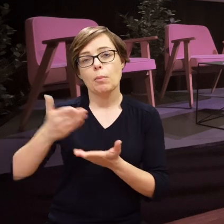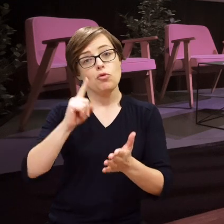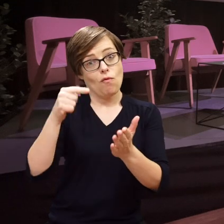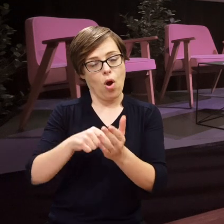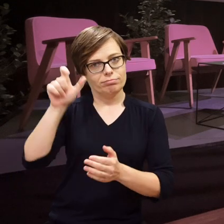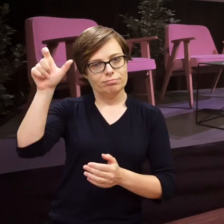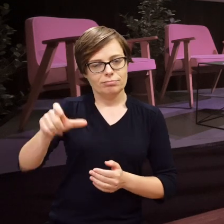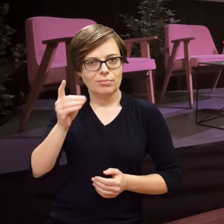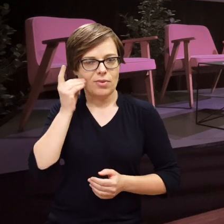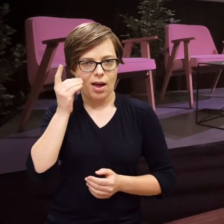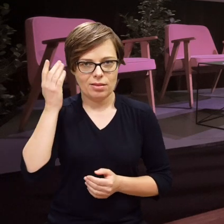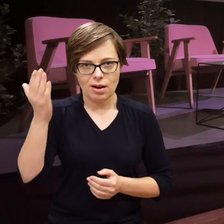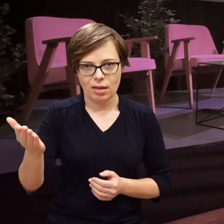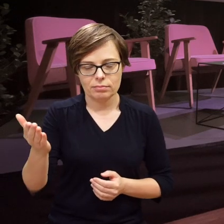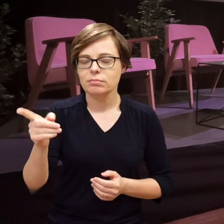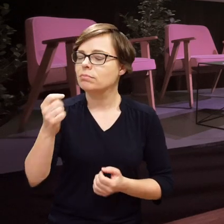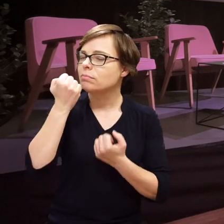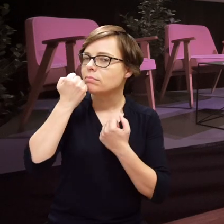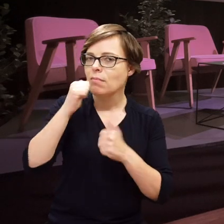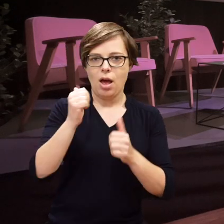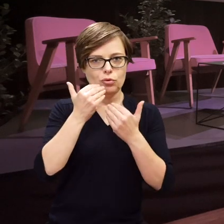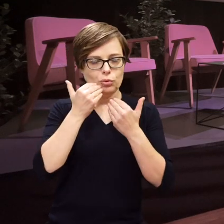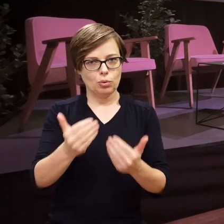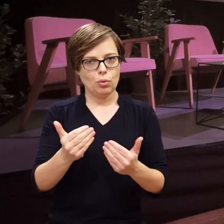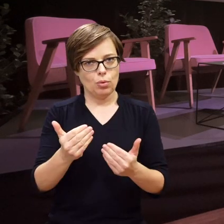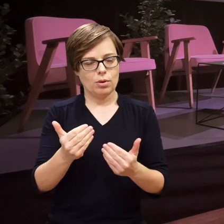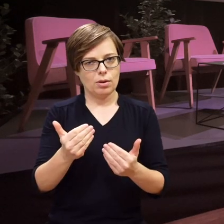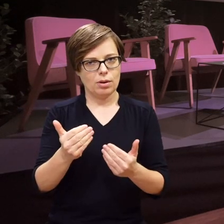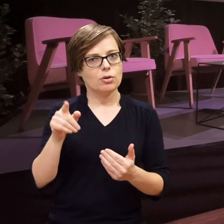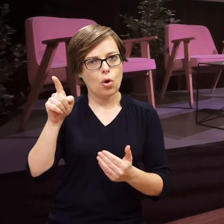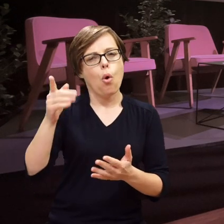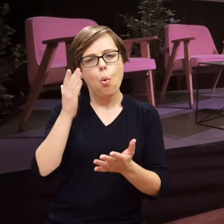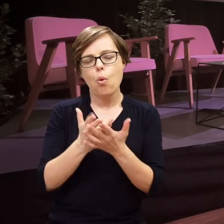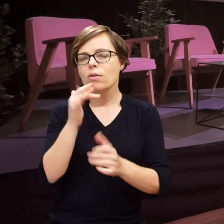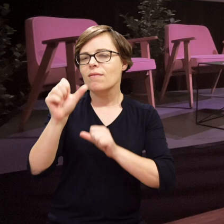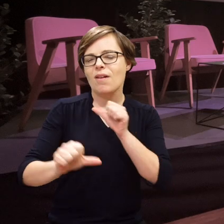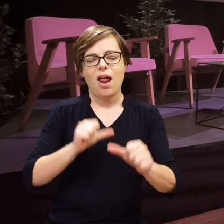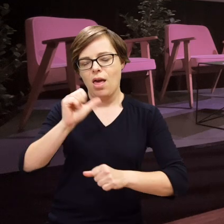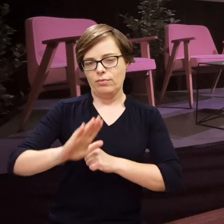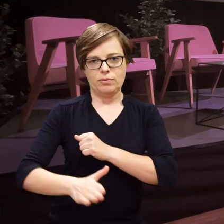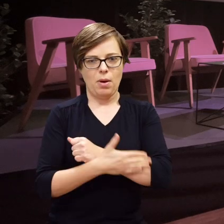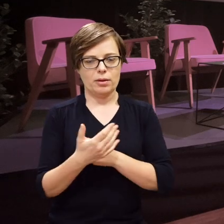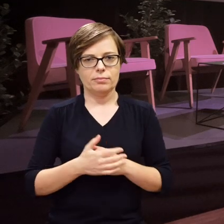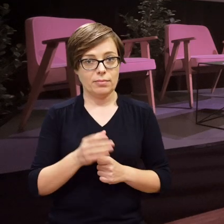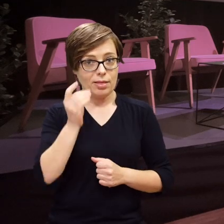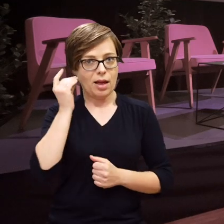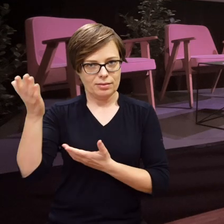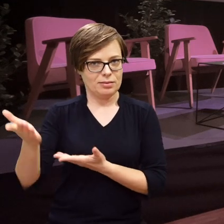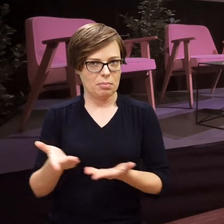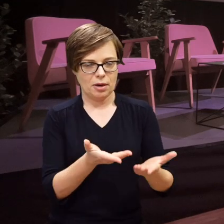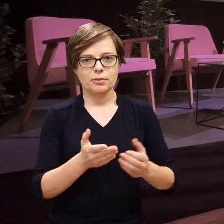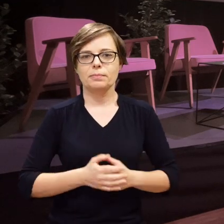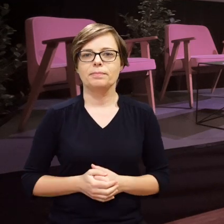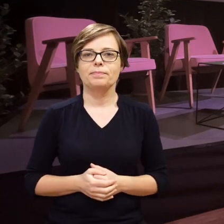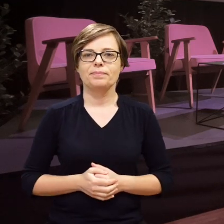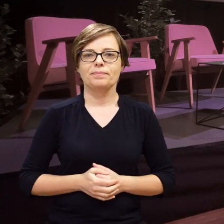właśnie Daniela Kotowskiego, bardzo mu dziękując za to, że jest z nami już tyle lat. Daniel, zapraszam najpierw Ciebie.